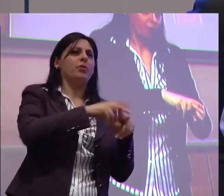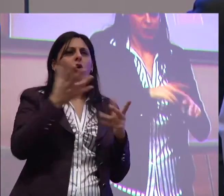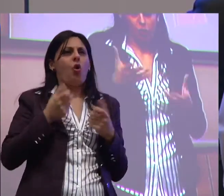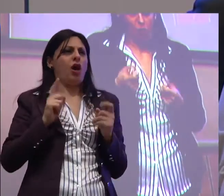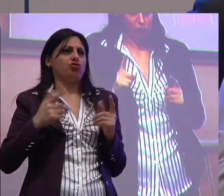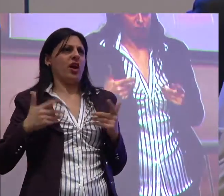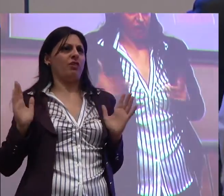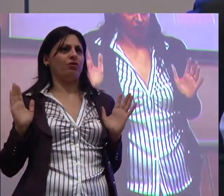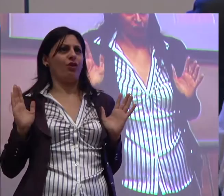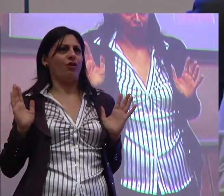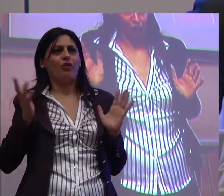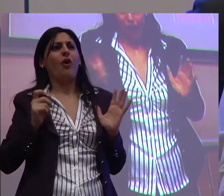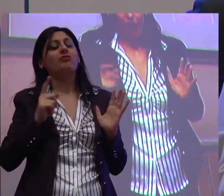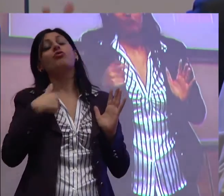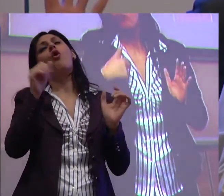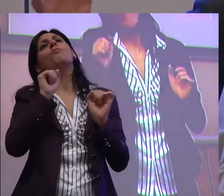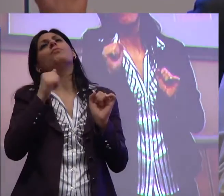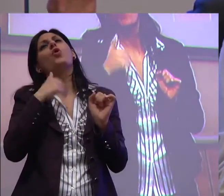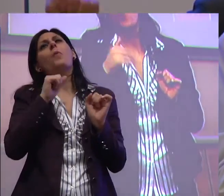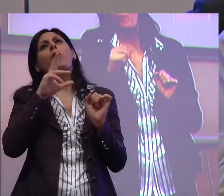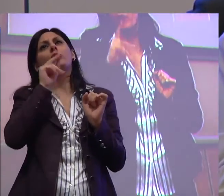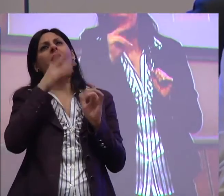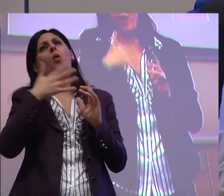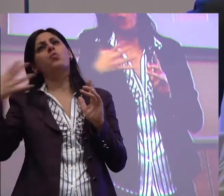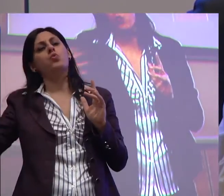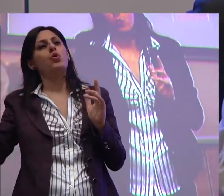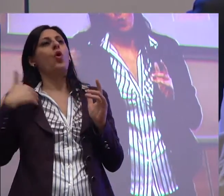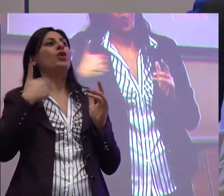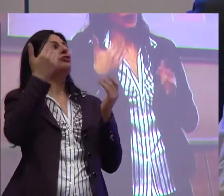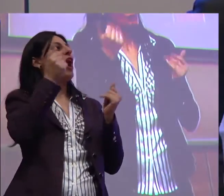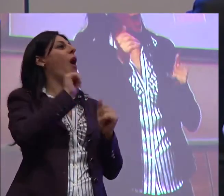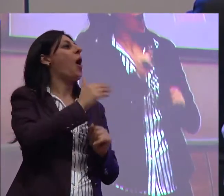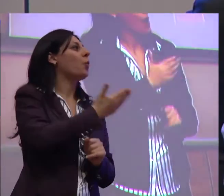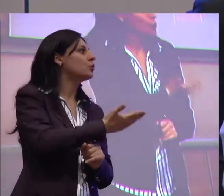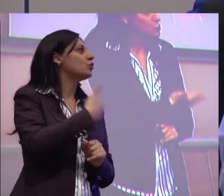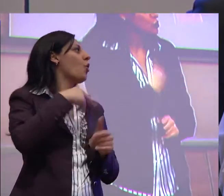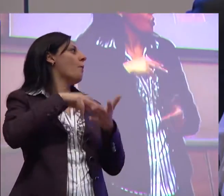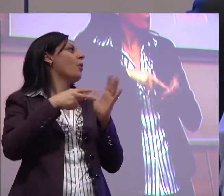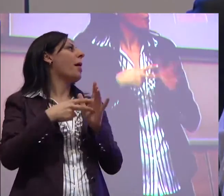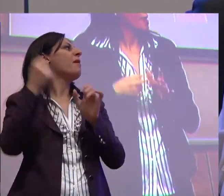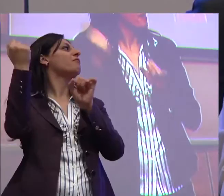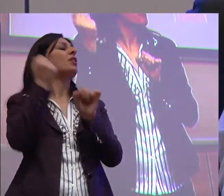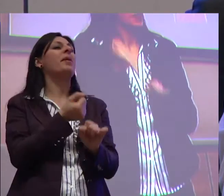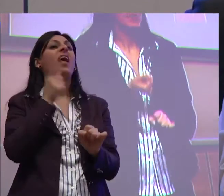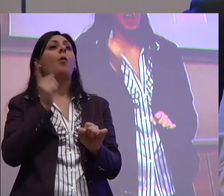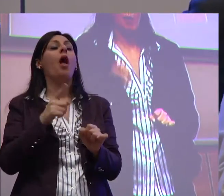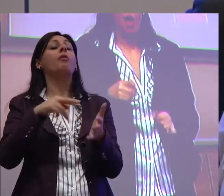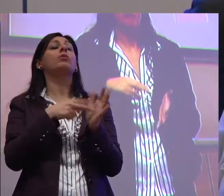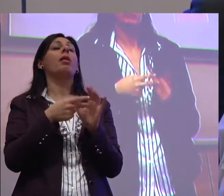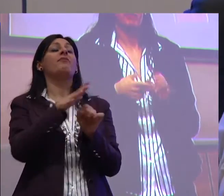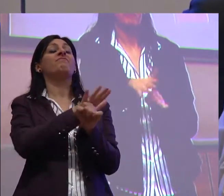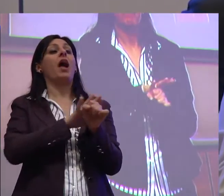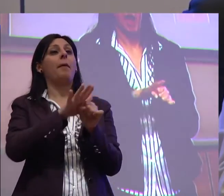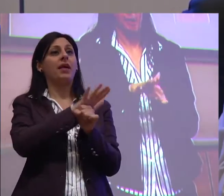non voglio dilungarmi tantissimo. Ciao Augusto, il problema fondamentale è il problema delle famiglie,